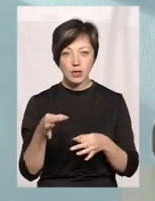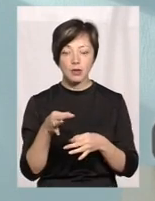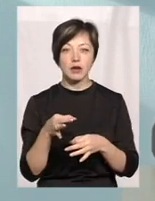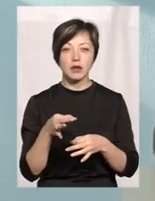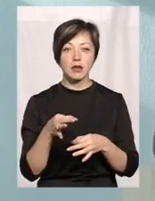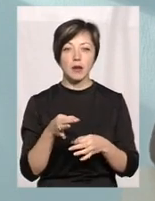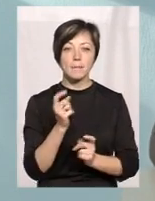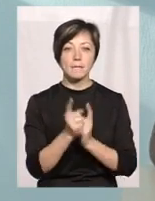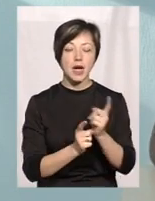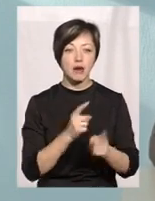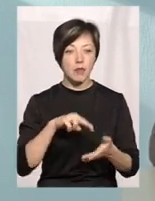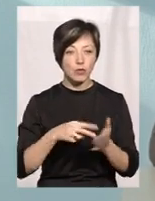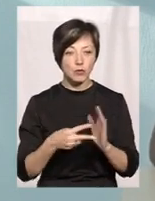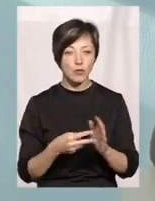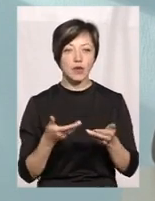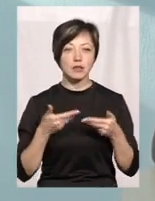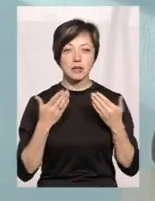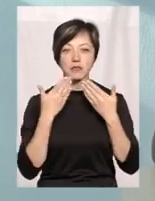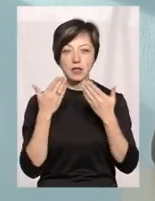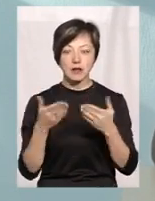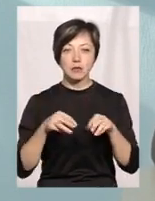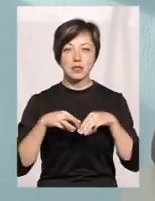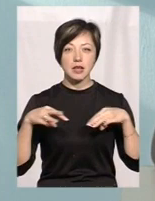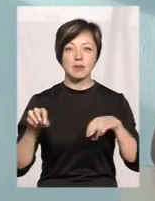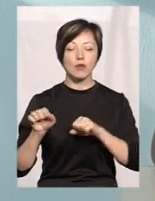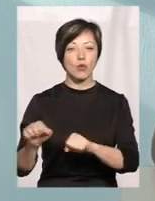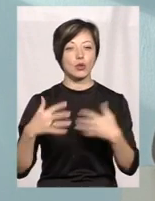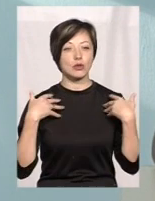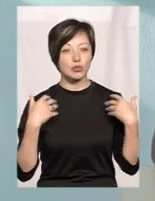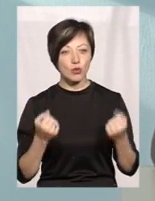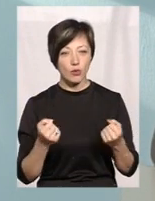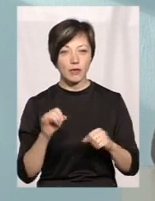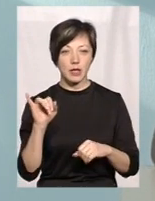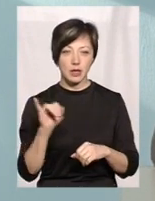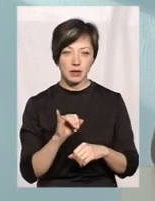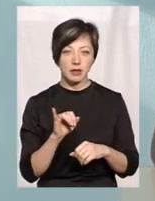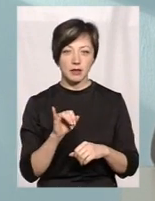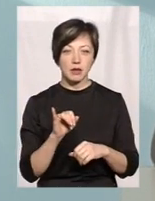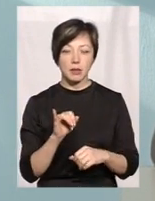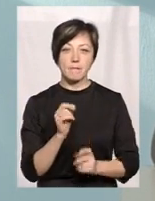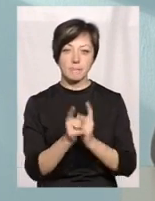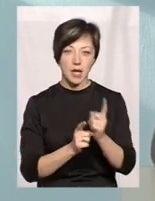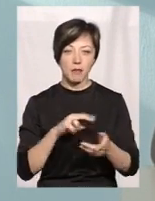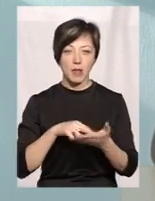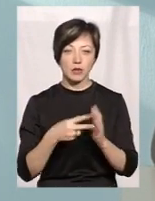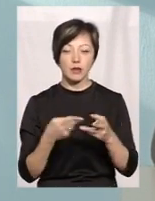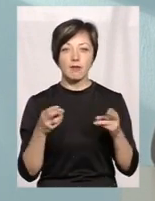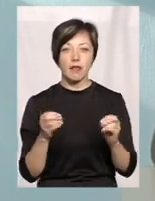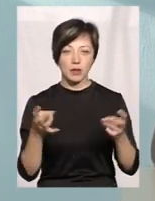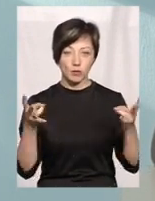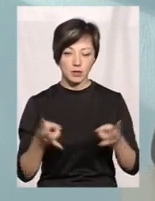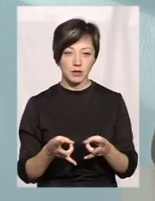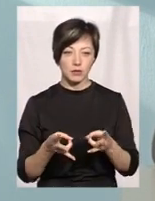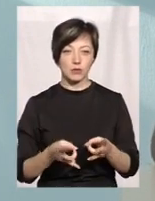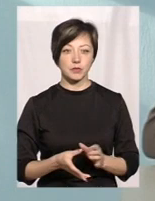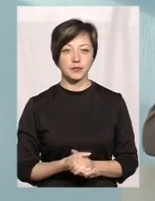перепланування. Ми звертаємося в Міністерство охорони здоров'я і переплануємо, де це необхідно